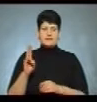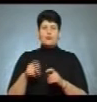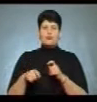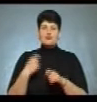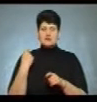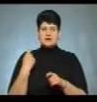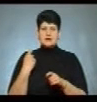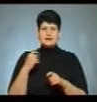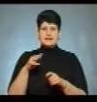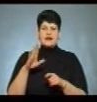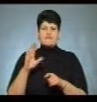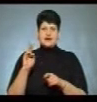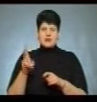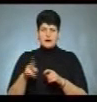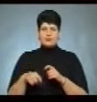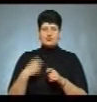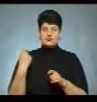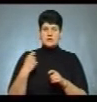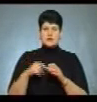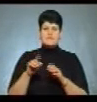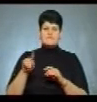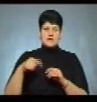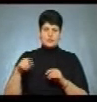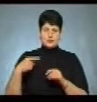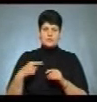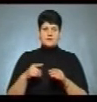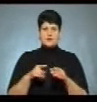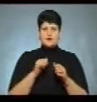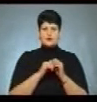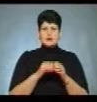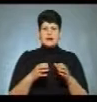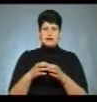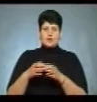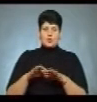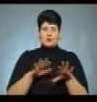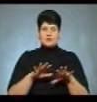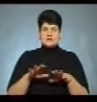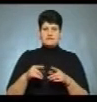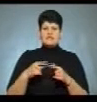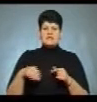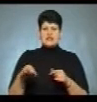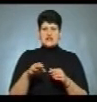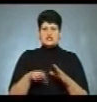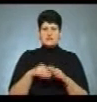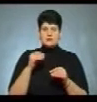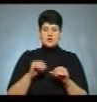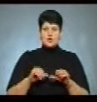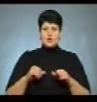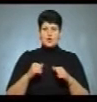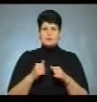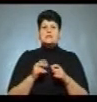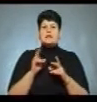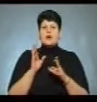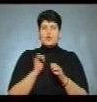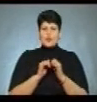щодо права пропорційної частки кожної категорії посад у дільничних виборчих комісіях для кожного суб'єкта внесення